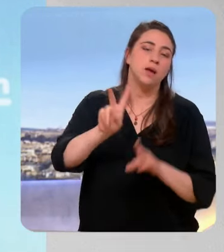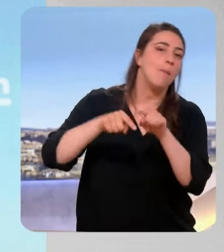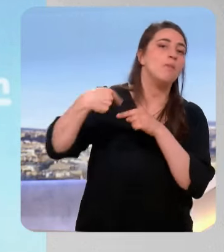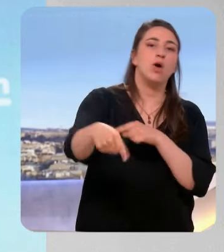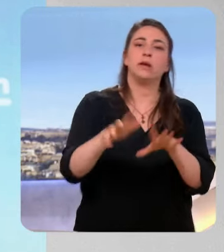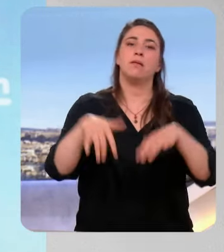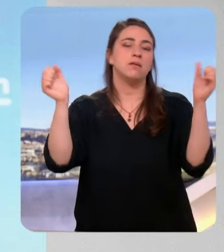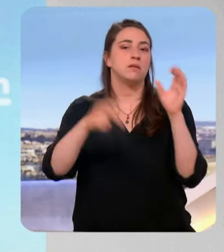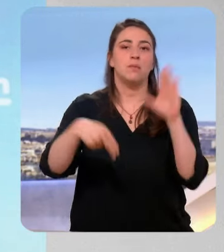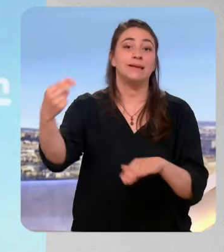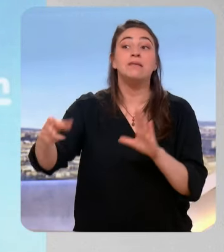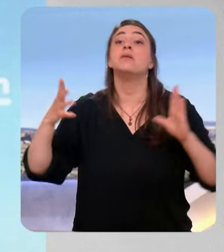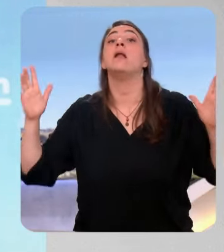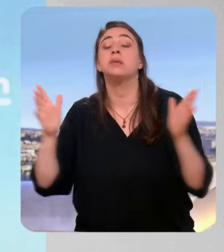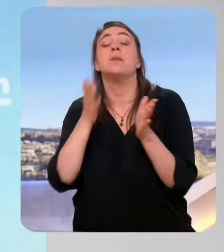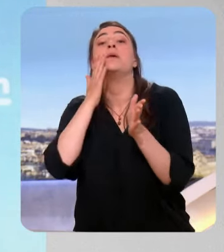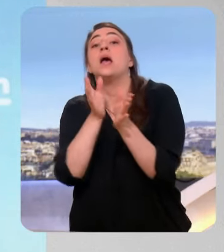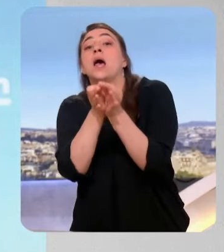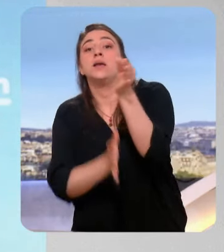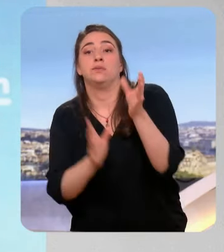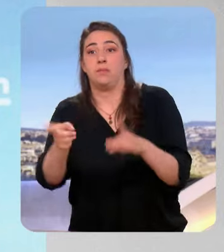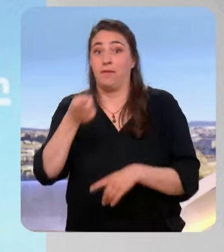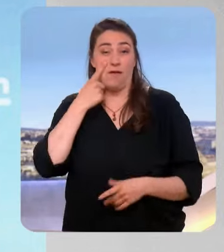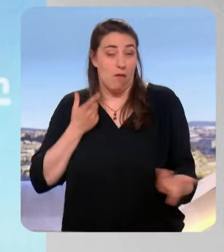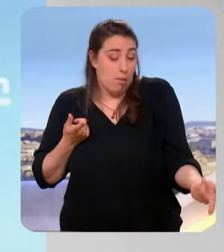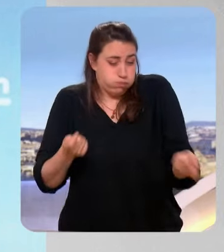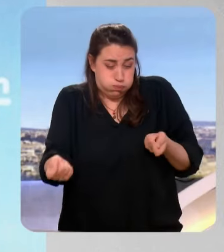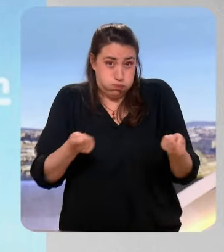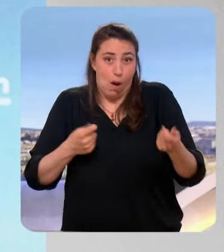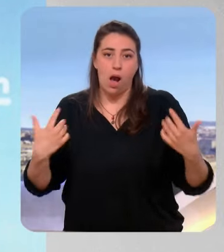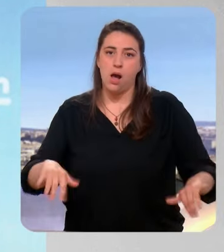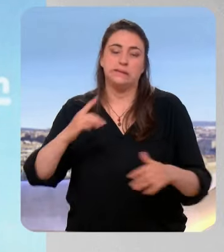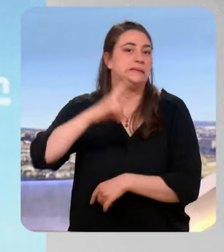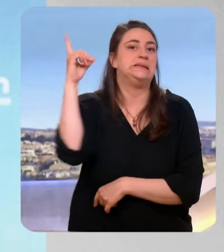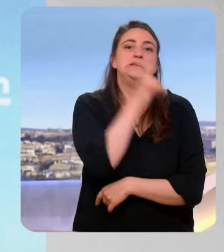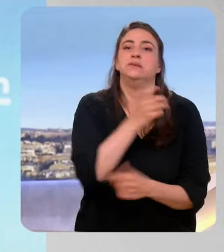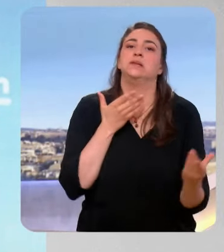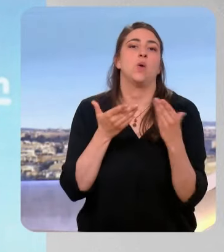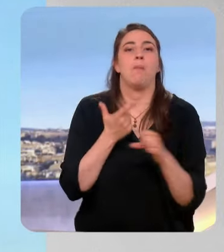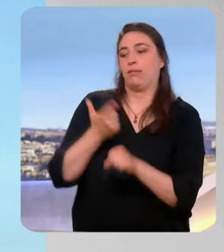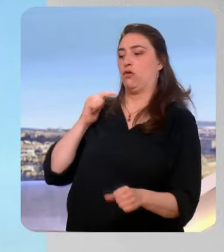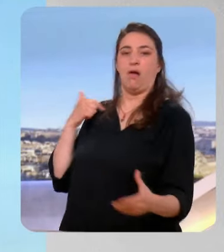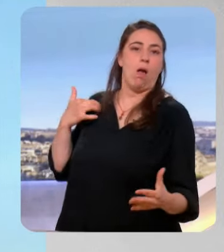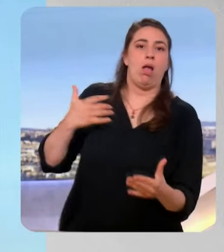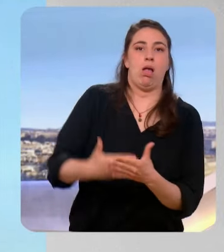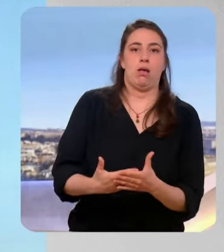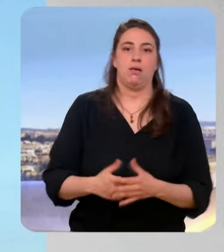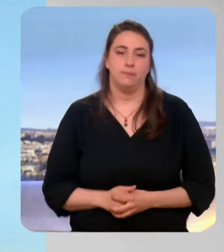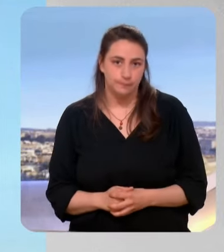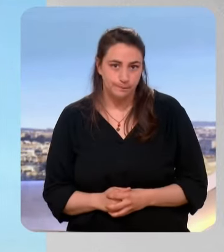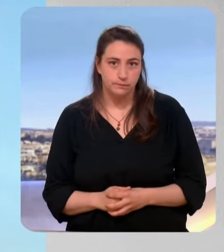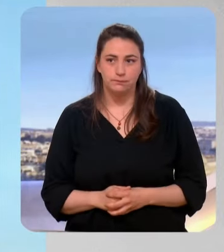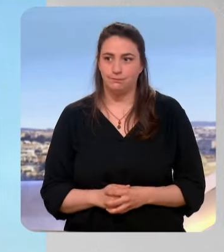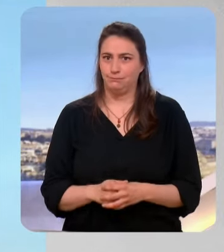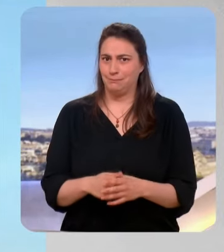résultats-là, si les choses se confirment dimanche soir prochain, sera encore plus difficilement gouvernable que ces deux dernières années. – Et c'est le paradoxe,'est-à-dire que, est-ce qu'aujourd